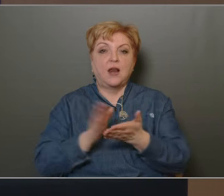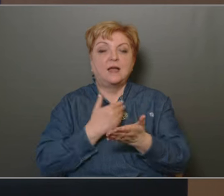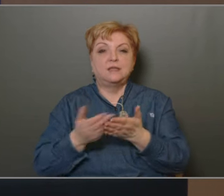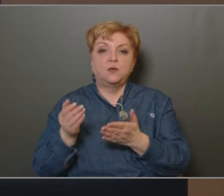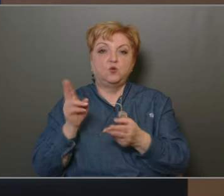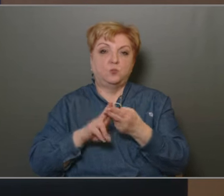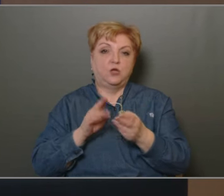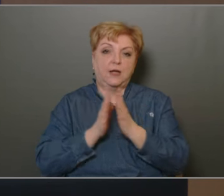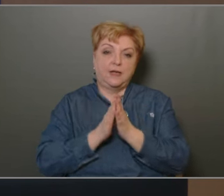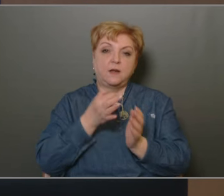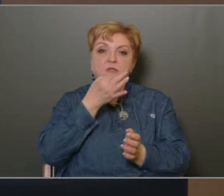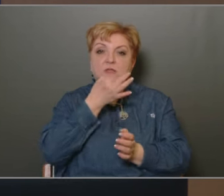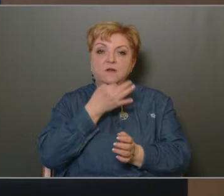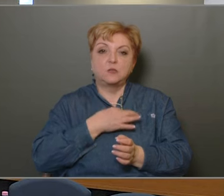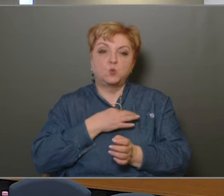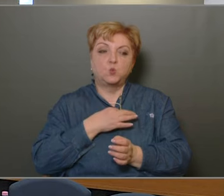többséggel kérem döntsünk.